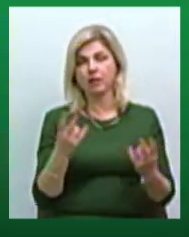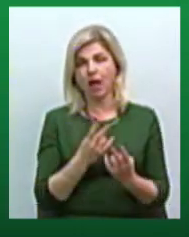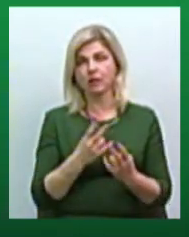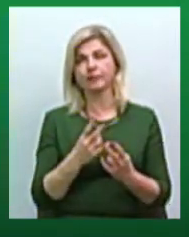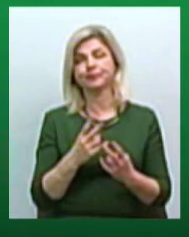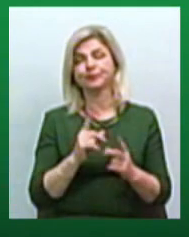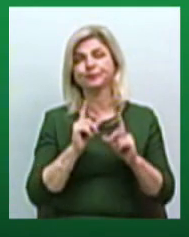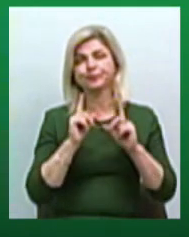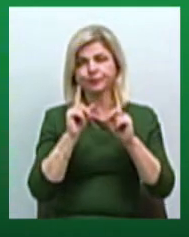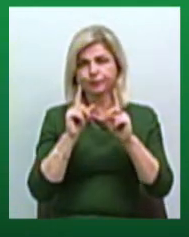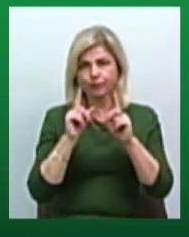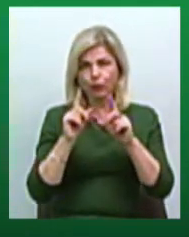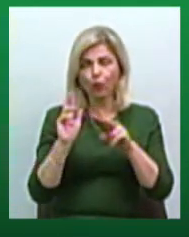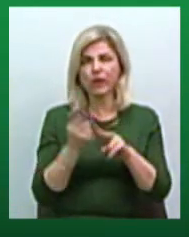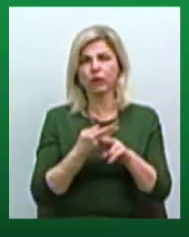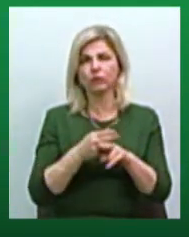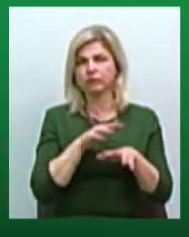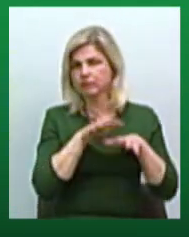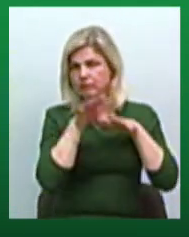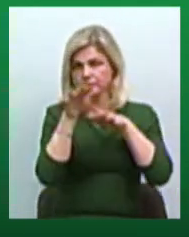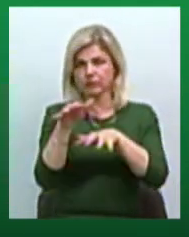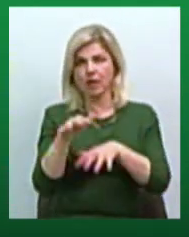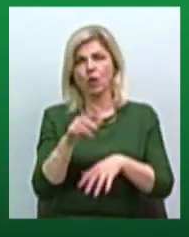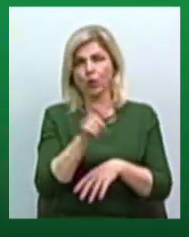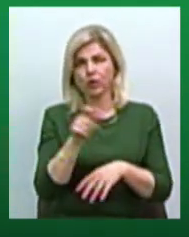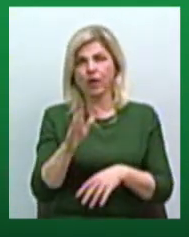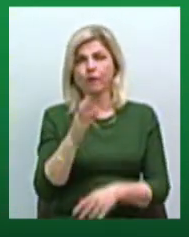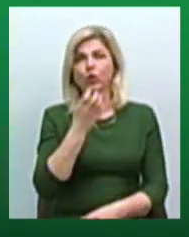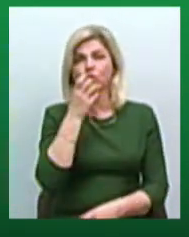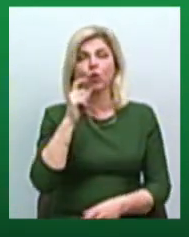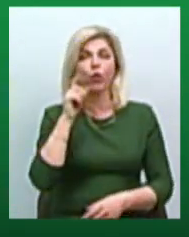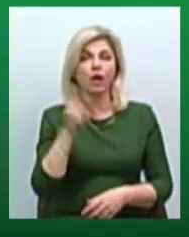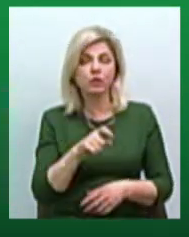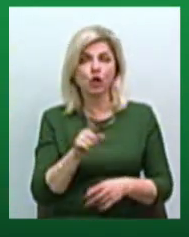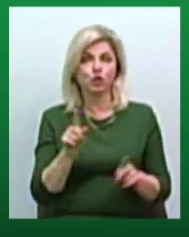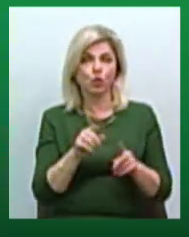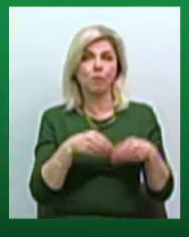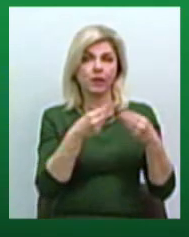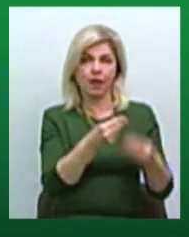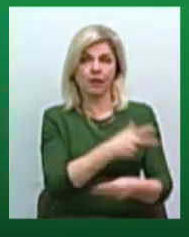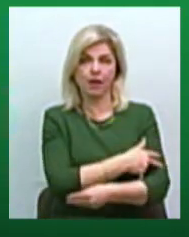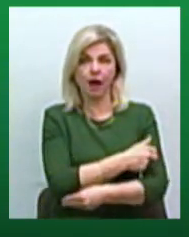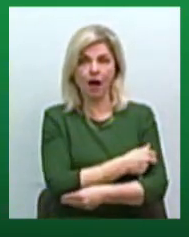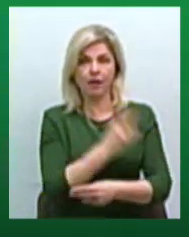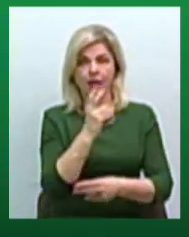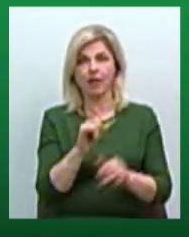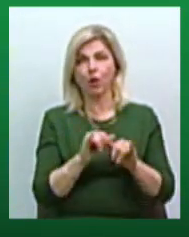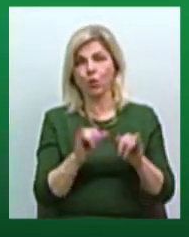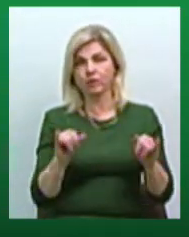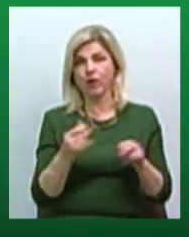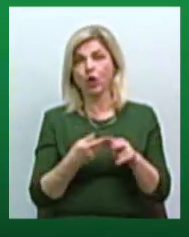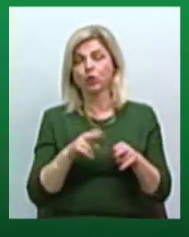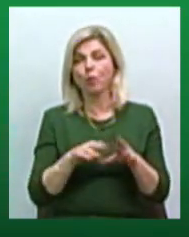пацієнтів, щоб зберегти свою лікарню і дати її шанс на розвиток. І тому ми вибрали пріоритет